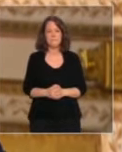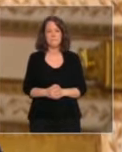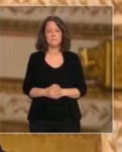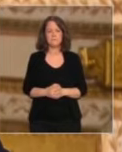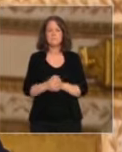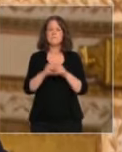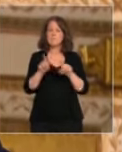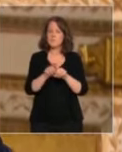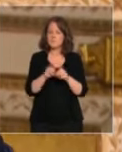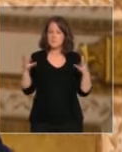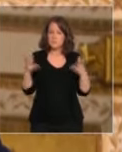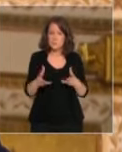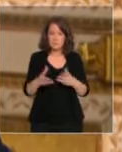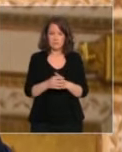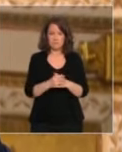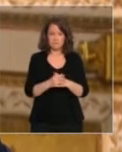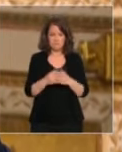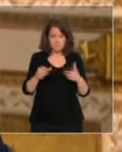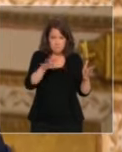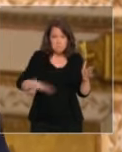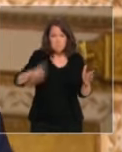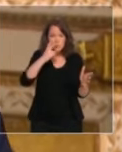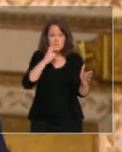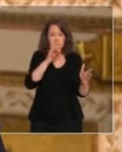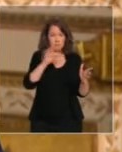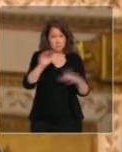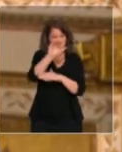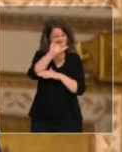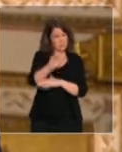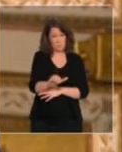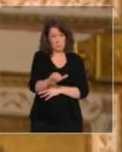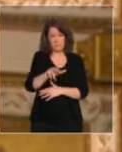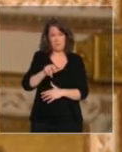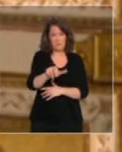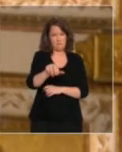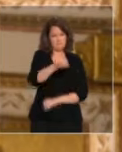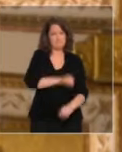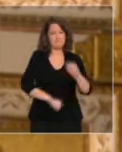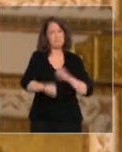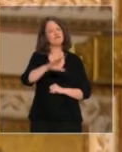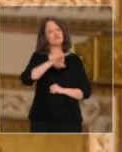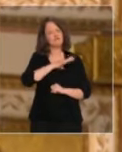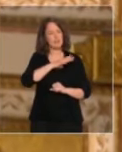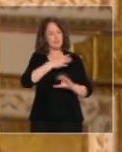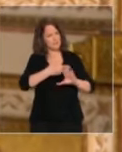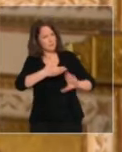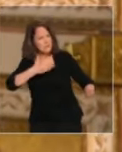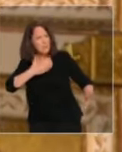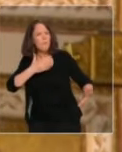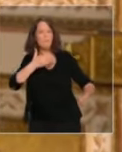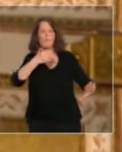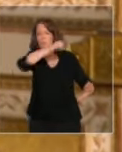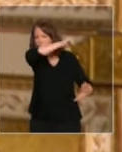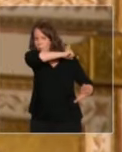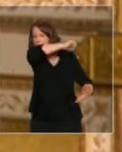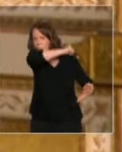nécessaires à la protection de la population. En complément des gestes barrières que vous connaissez bien et qu'il vous faudra continuer à